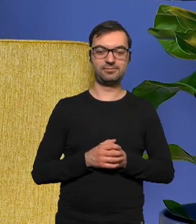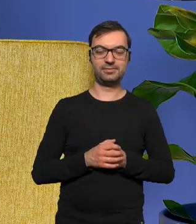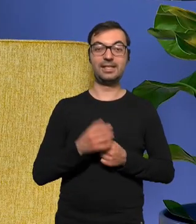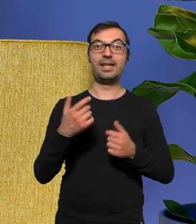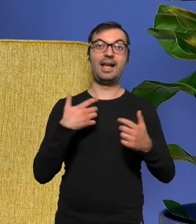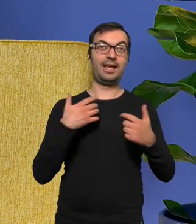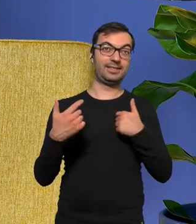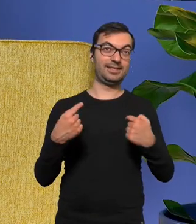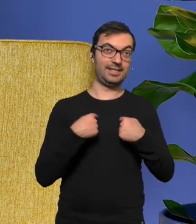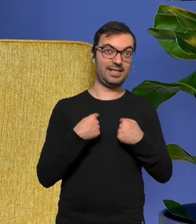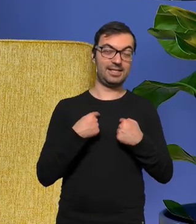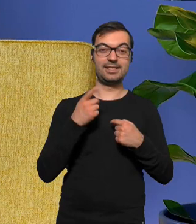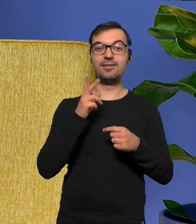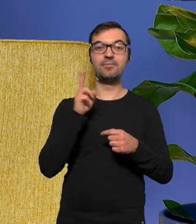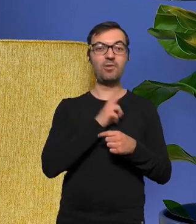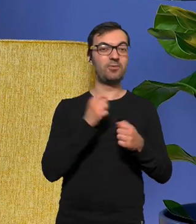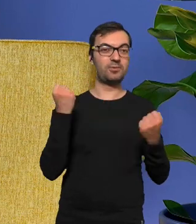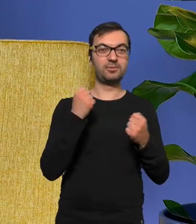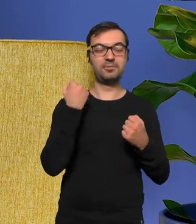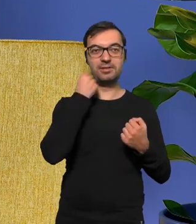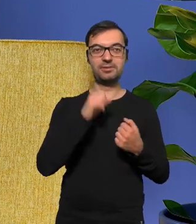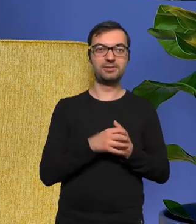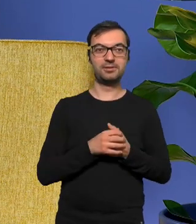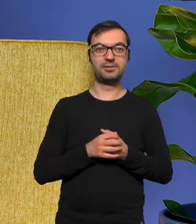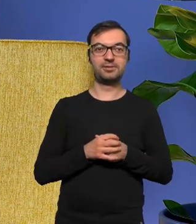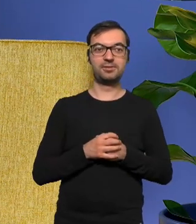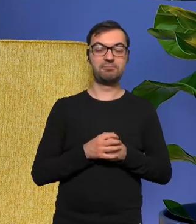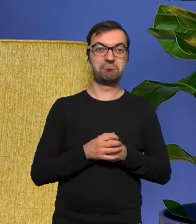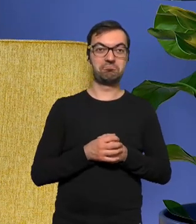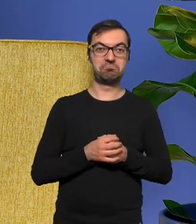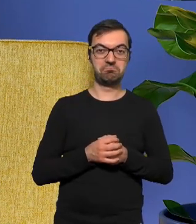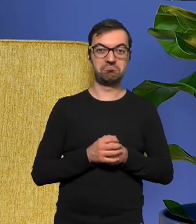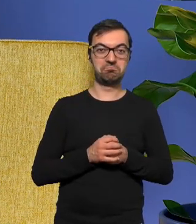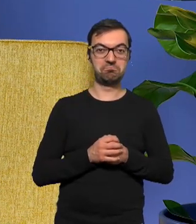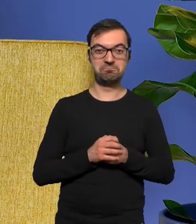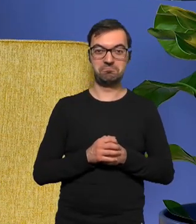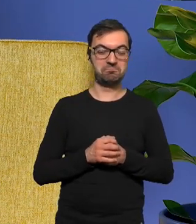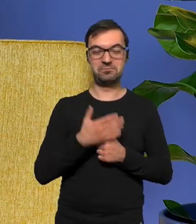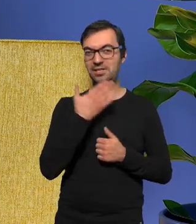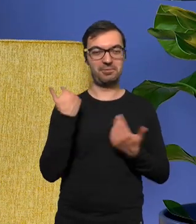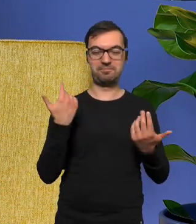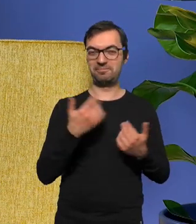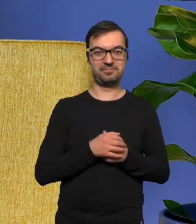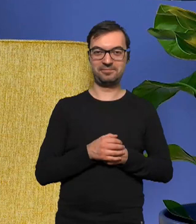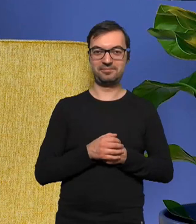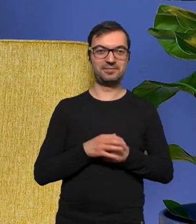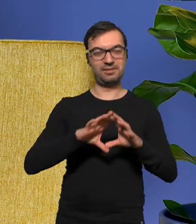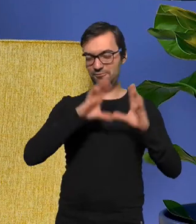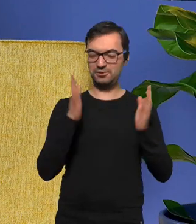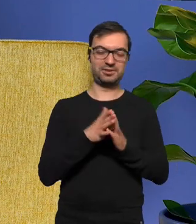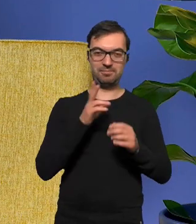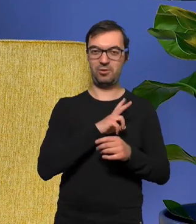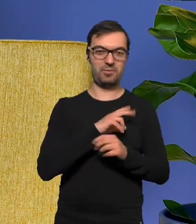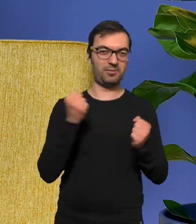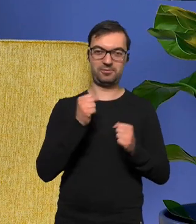artysta jest zadowolony z którego utworu nie ma takiego utworu z wszystkich